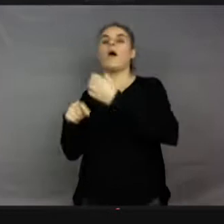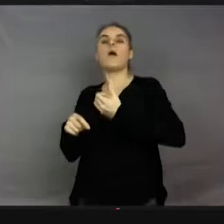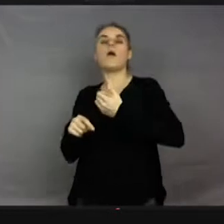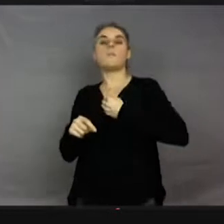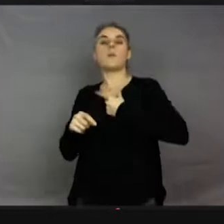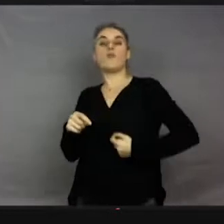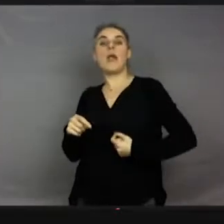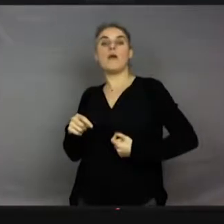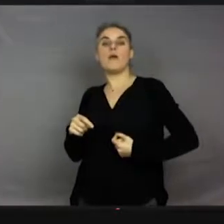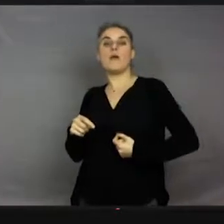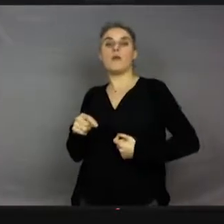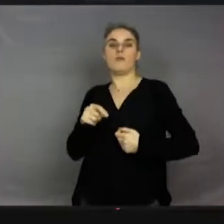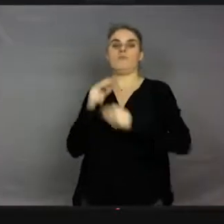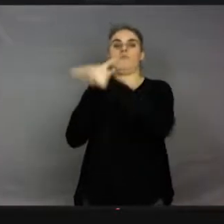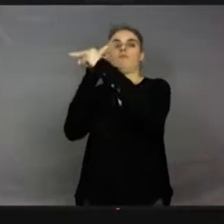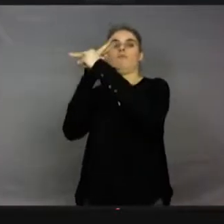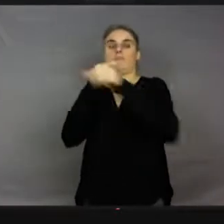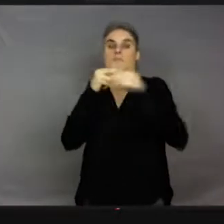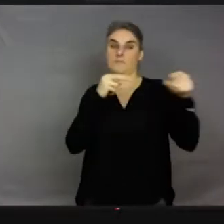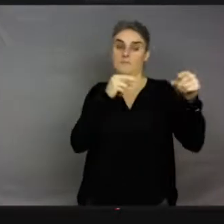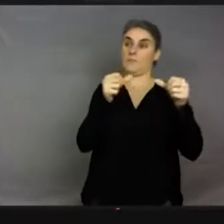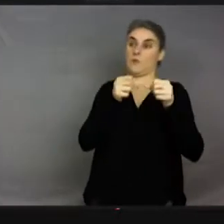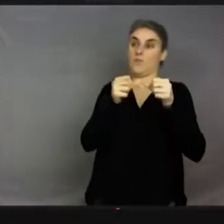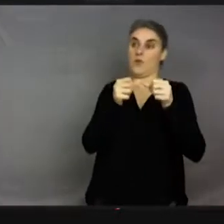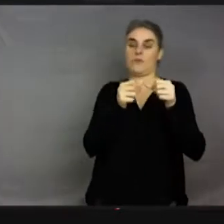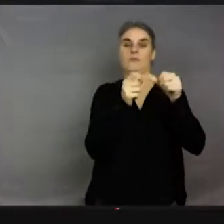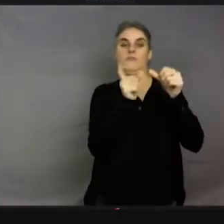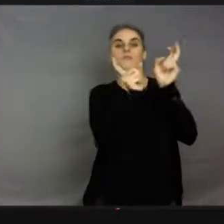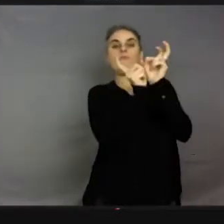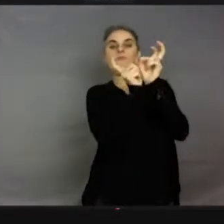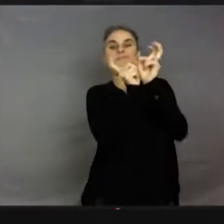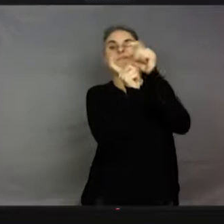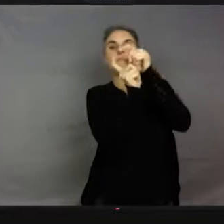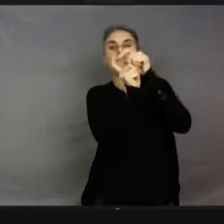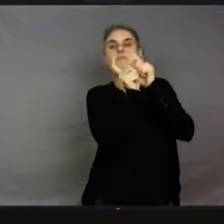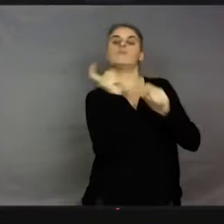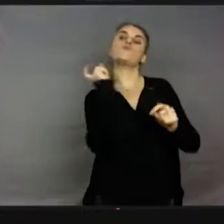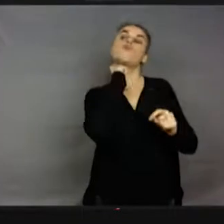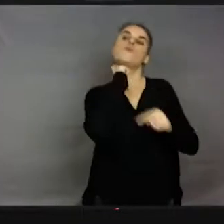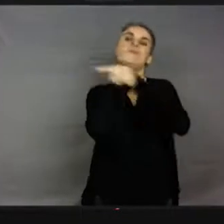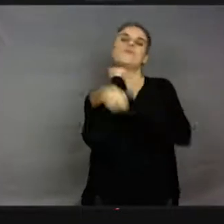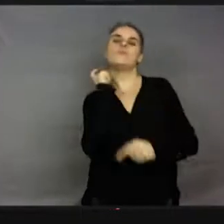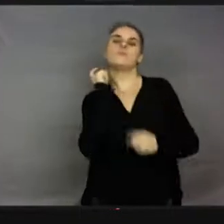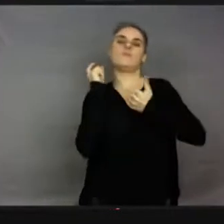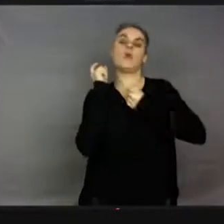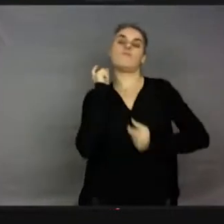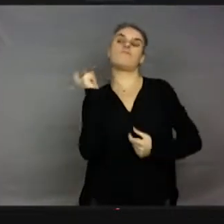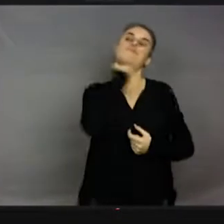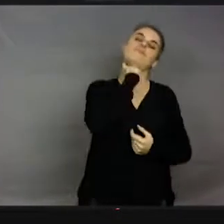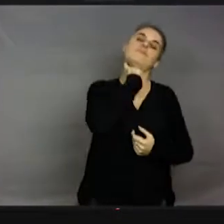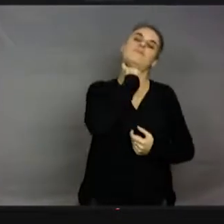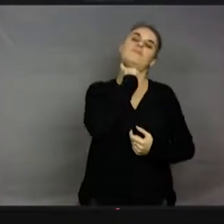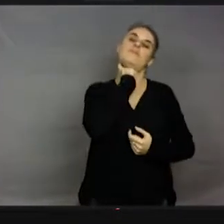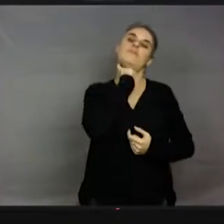espèces de pinces qu'il a au bout du corps. Il va accrocher la demoiselle derrière, au niveau du cou. Il va lui demander, il va l